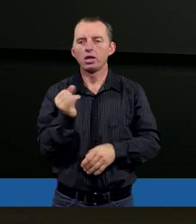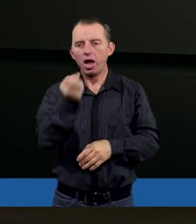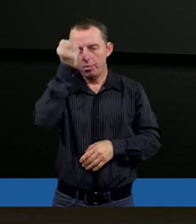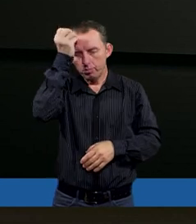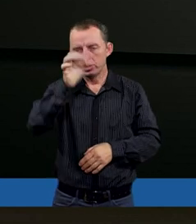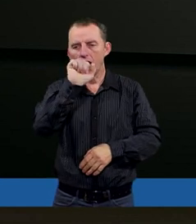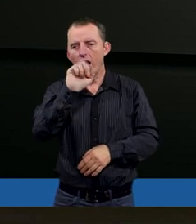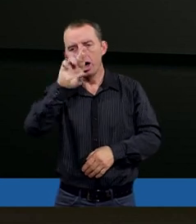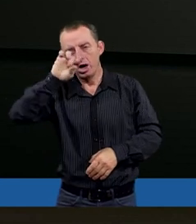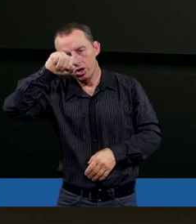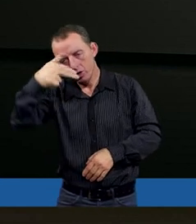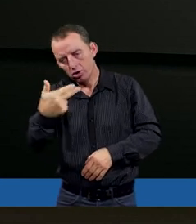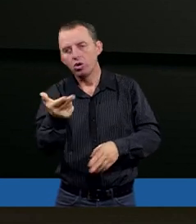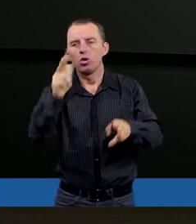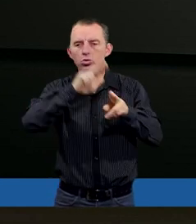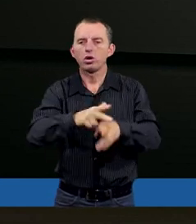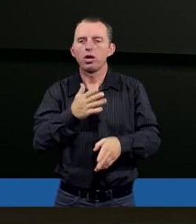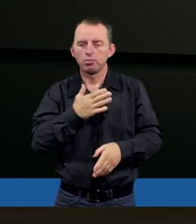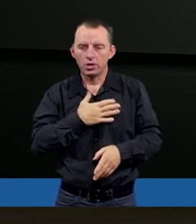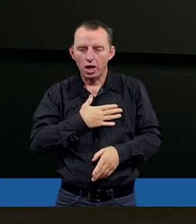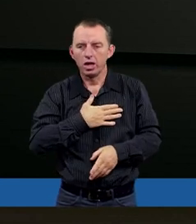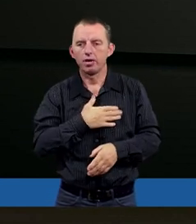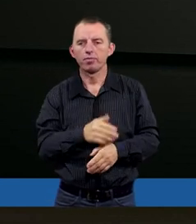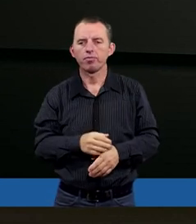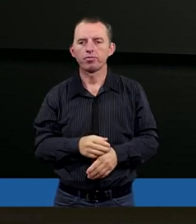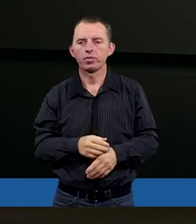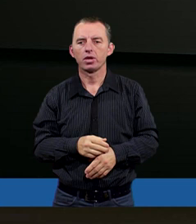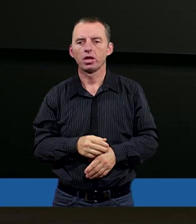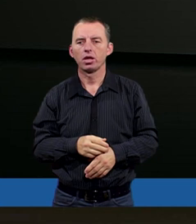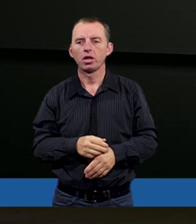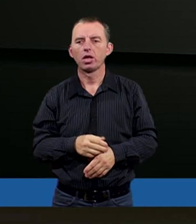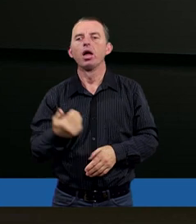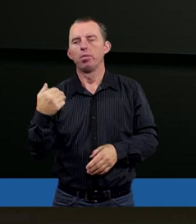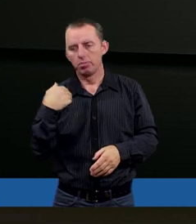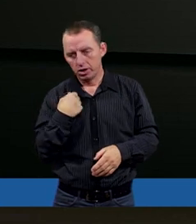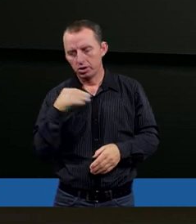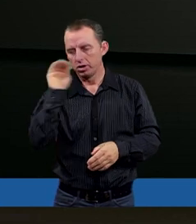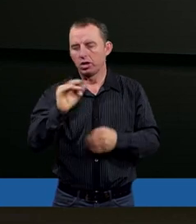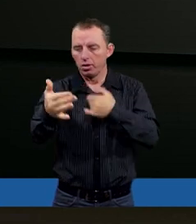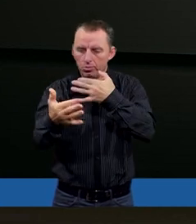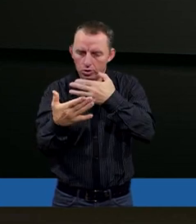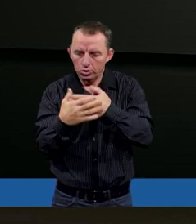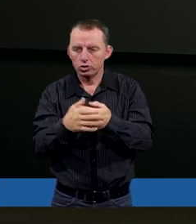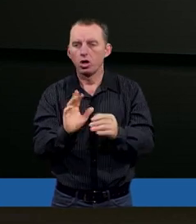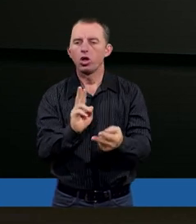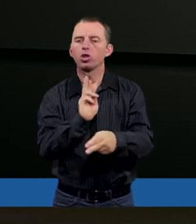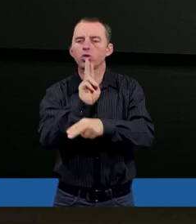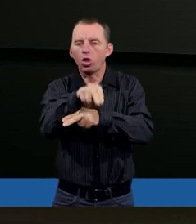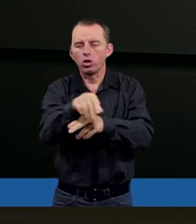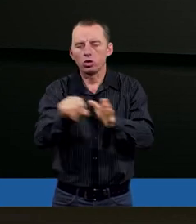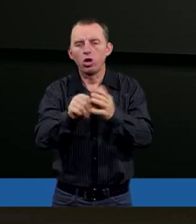Mojżesz i Aaron, prawda, którzy mieli no powiedzmy jeszcze bliższy dostęp do tej służby